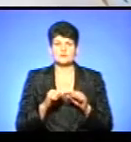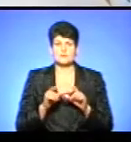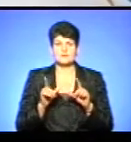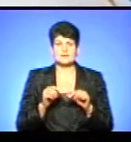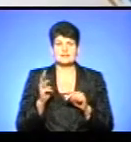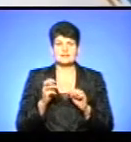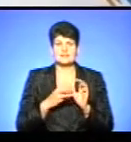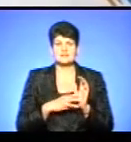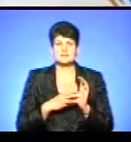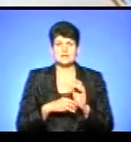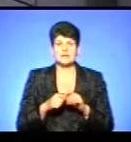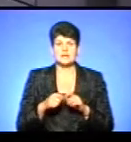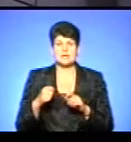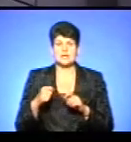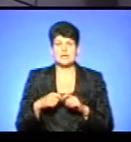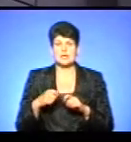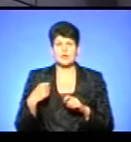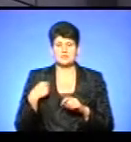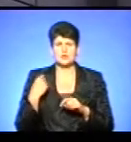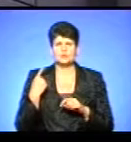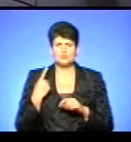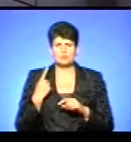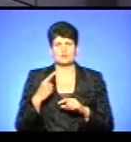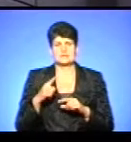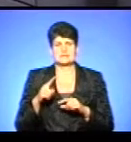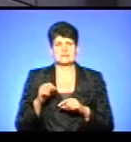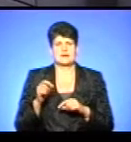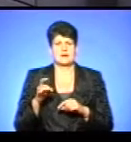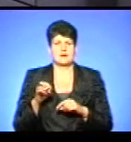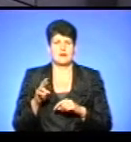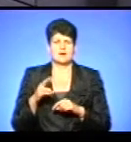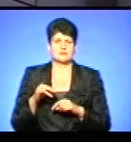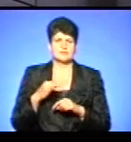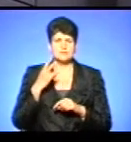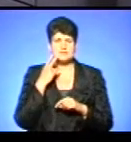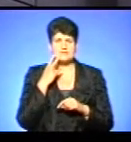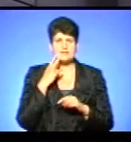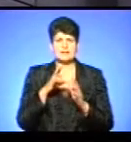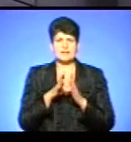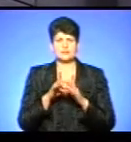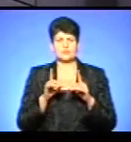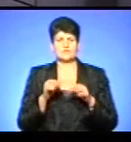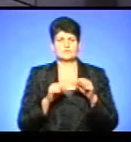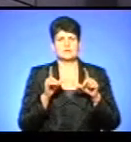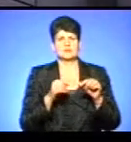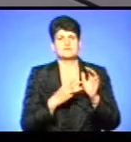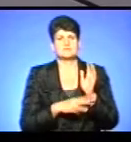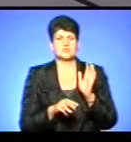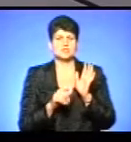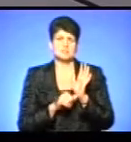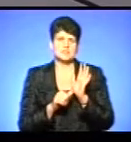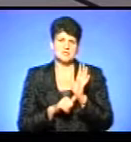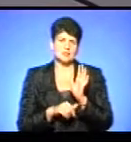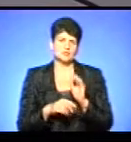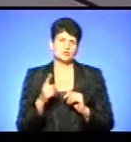380 кілометрів на одному заряді. Це дуже багато, через те, що зазвичай електровелосипеди приїжджають від 80-60 до